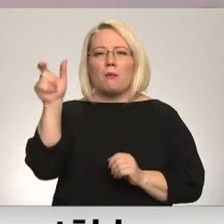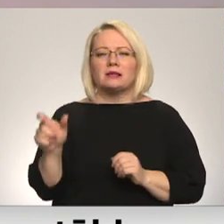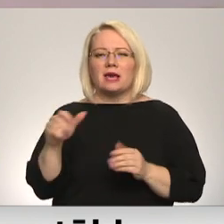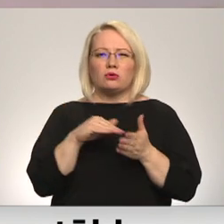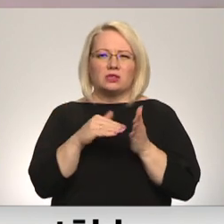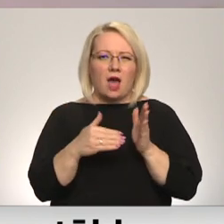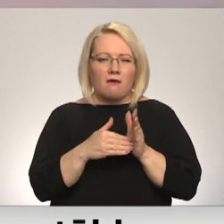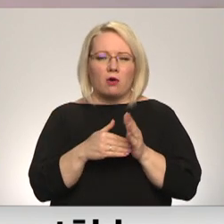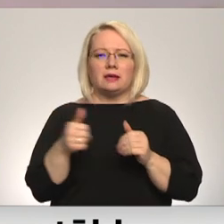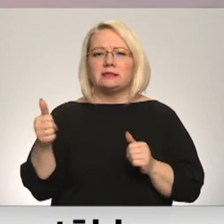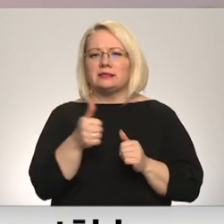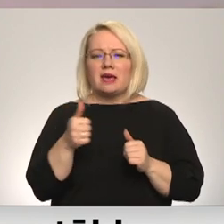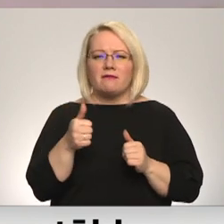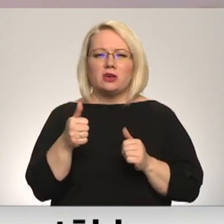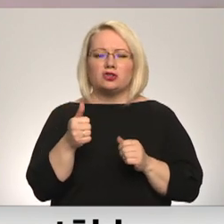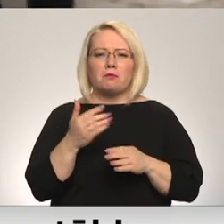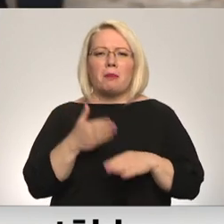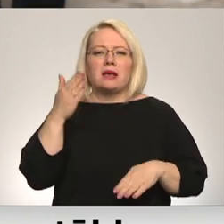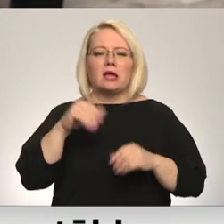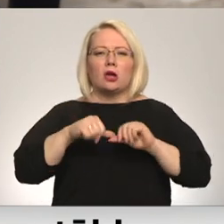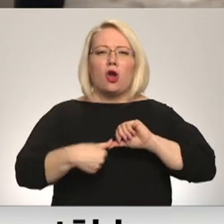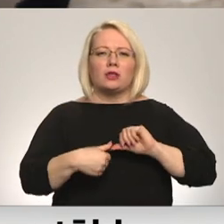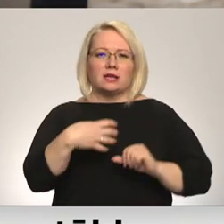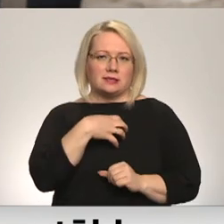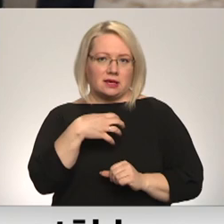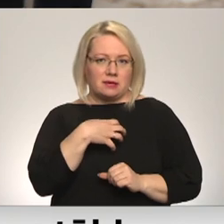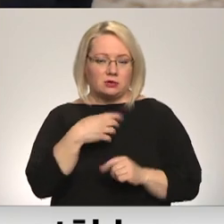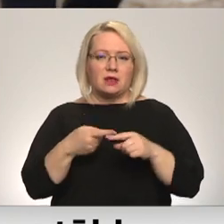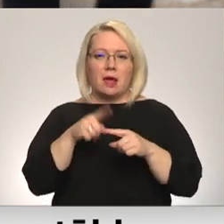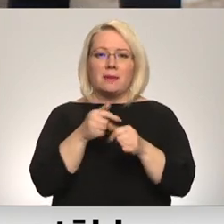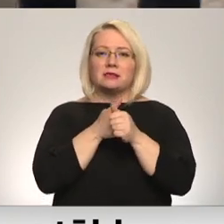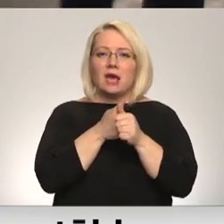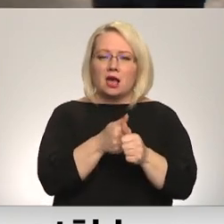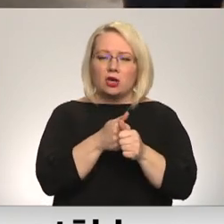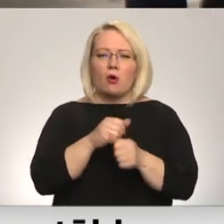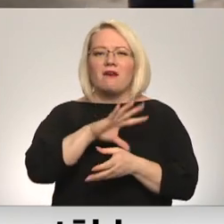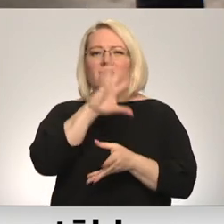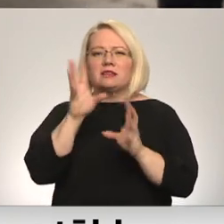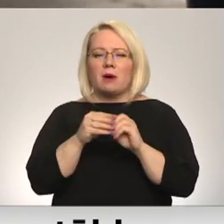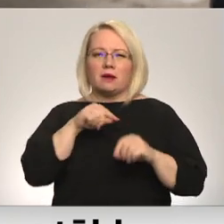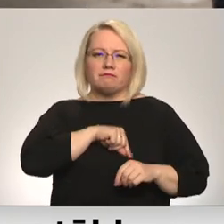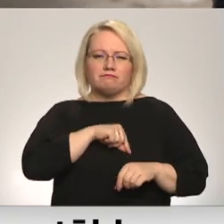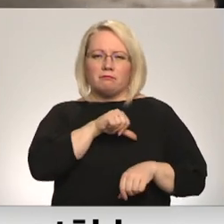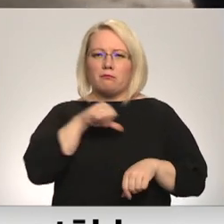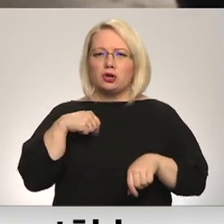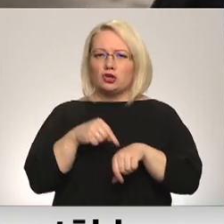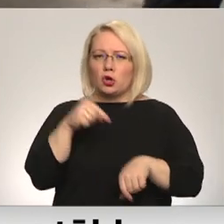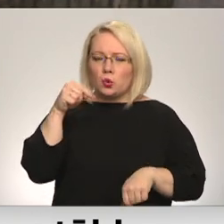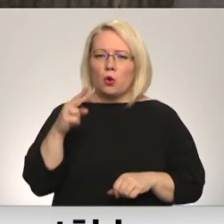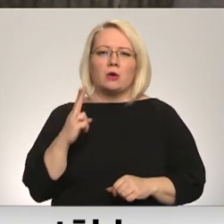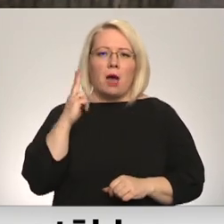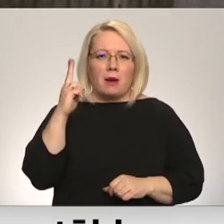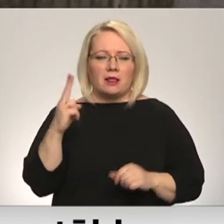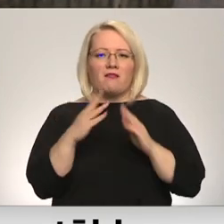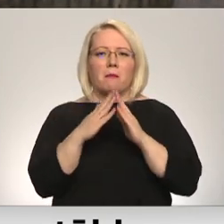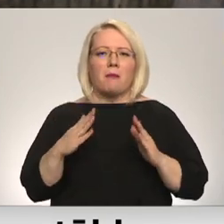pāsi no dažādas chroniskās saslimšanas. Tāpēc jāseko līdzi arī vispārējai pašsajūtai un jāpārliecinās, vai